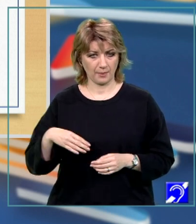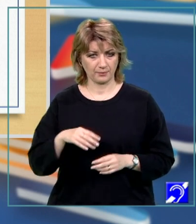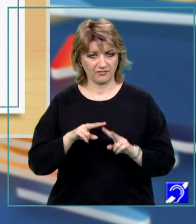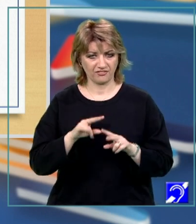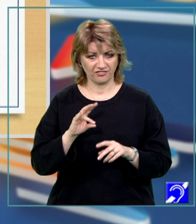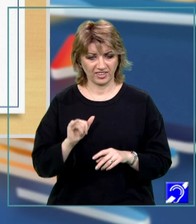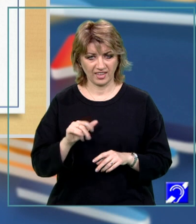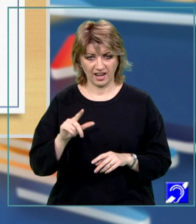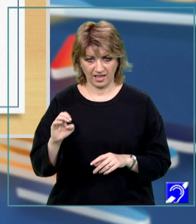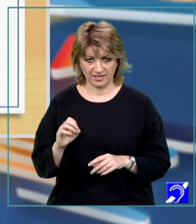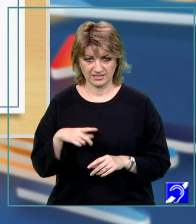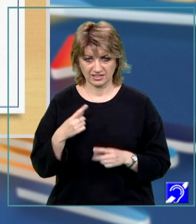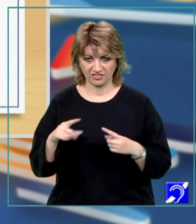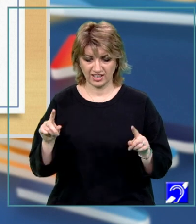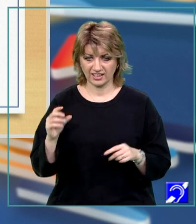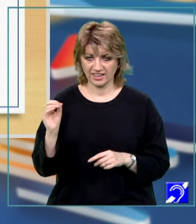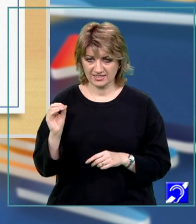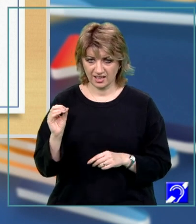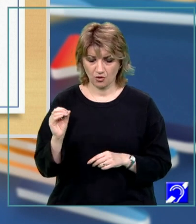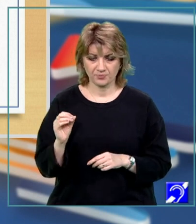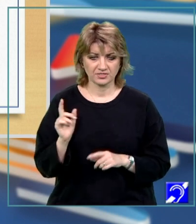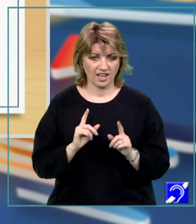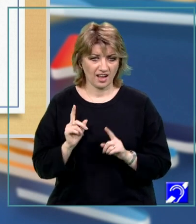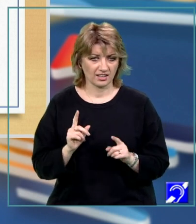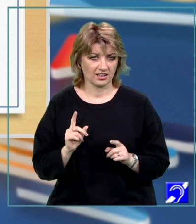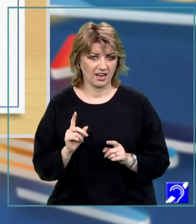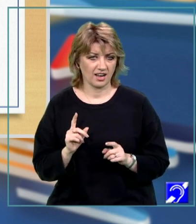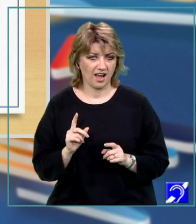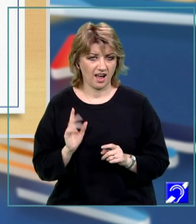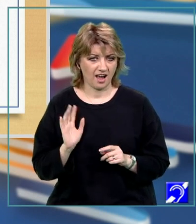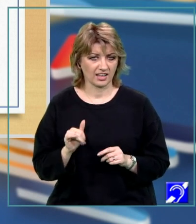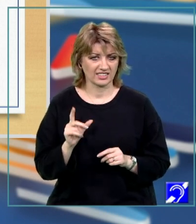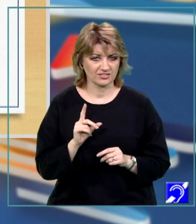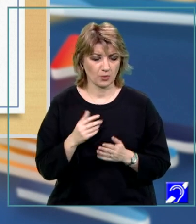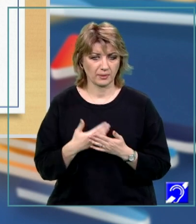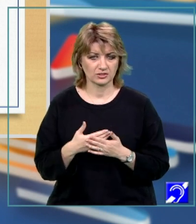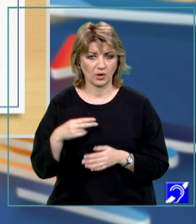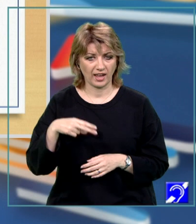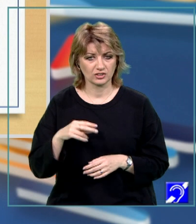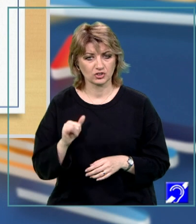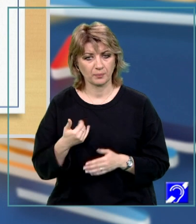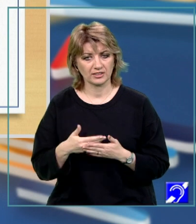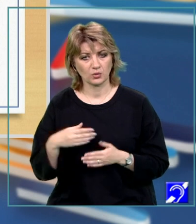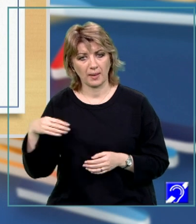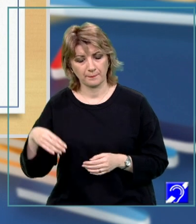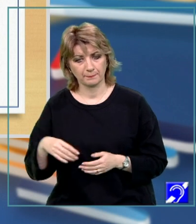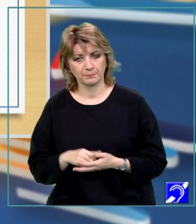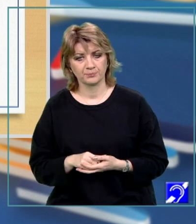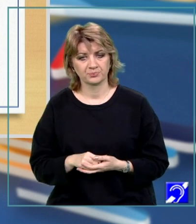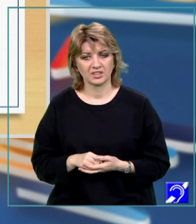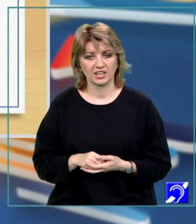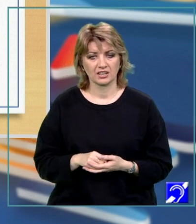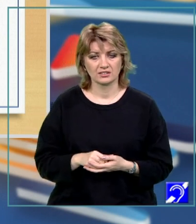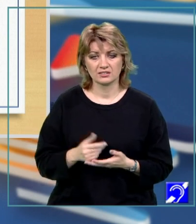acestea sunt diferite de 0, adică dacă D a fost divizor atât pentru N, cât și pentru M. În